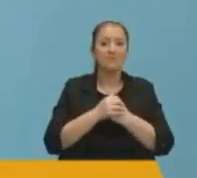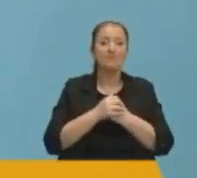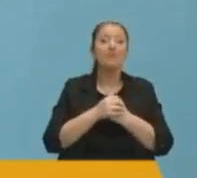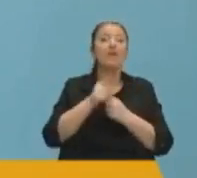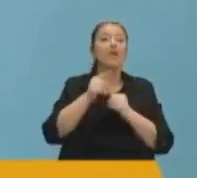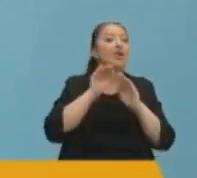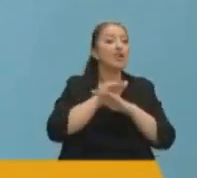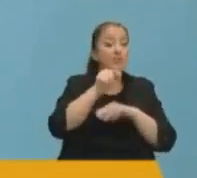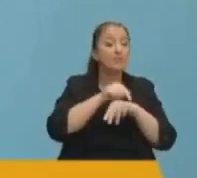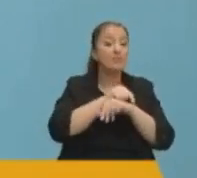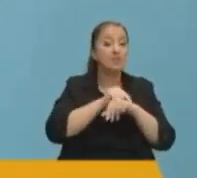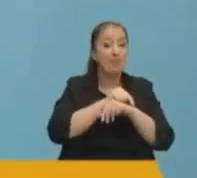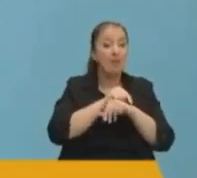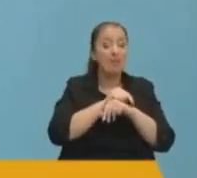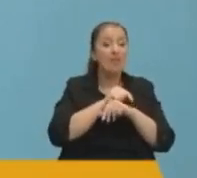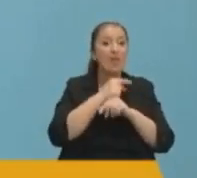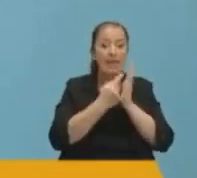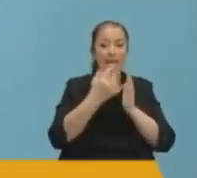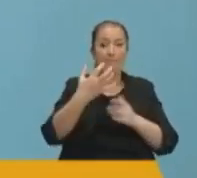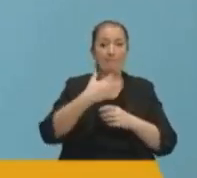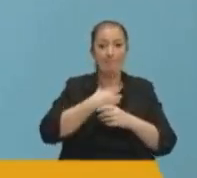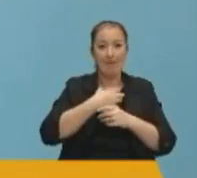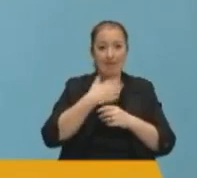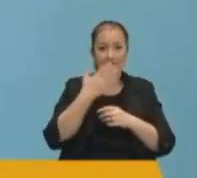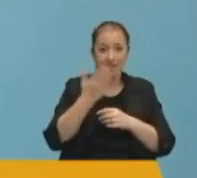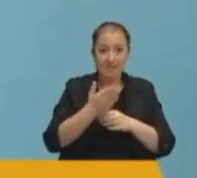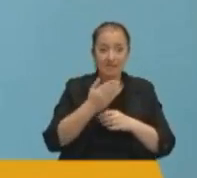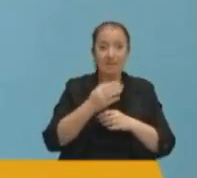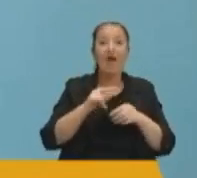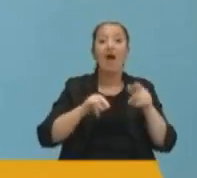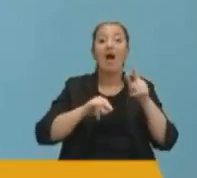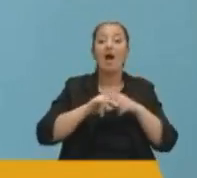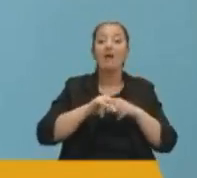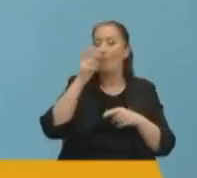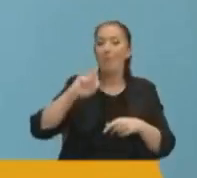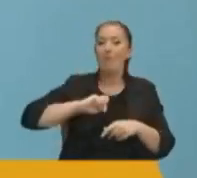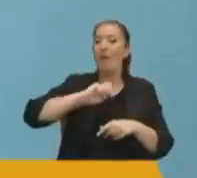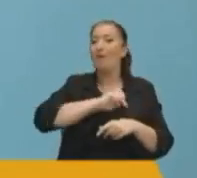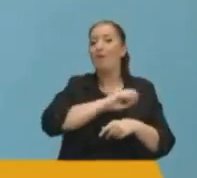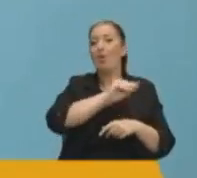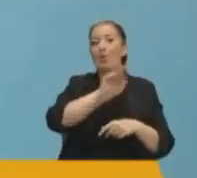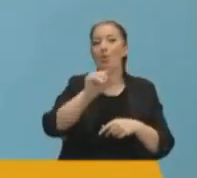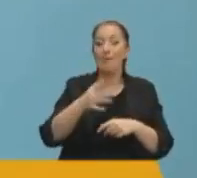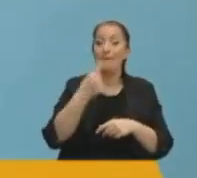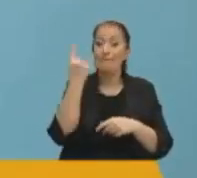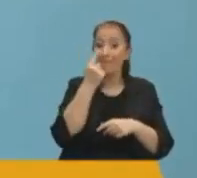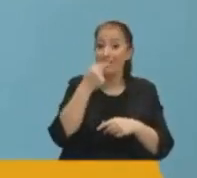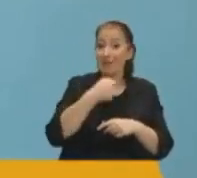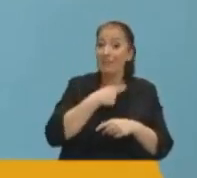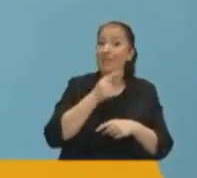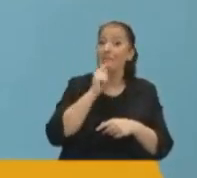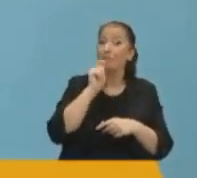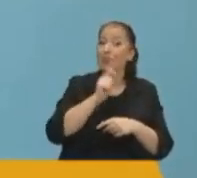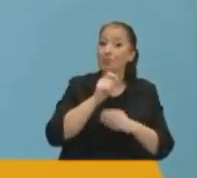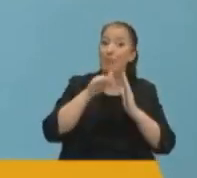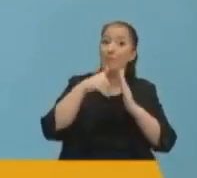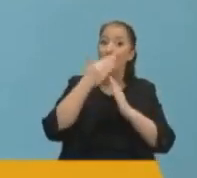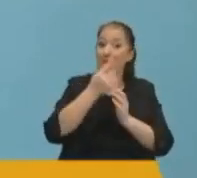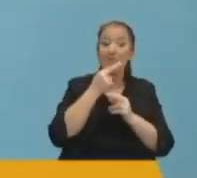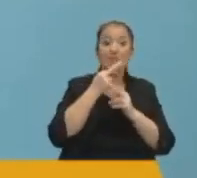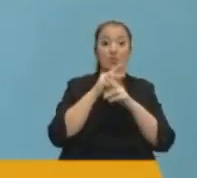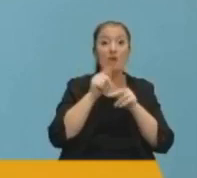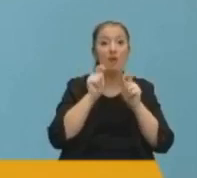Yaşadığım müddetçe Kur'an'ın bendesiyim. Hz. Muhammed'in yolunun toprağıyım. Birisi benim sözümden bundan başka bir söz